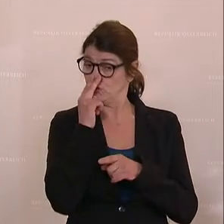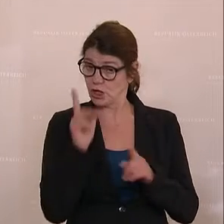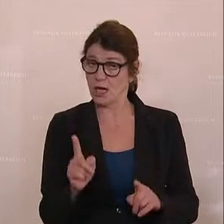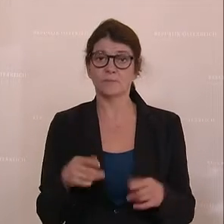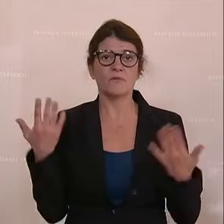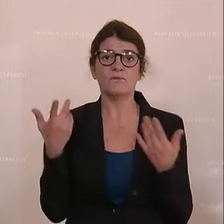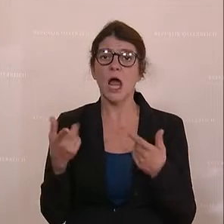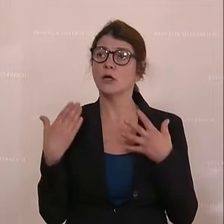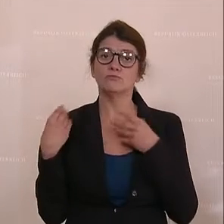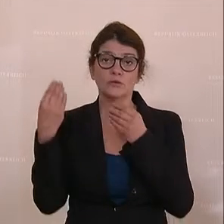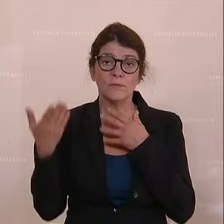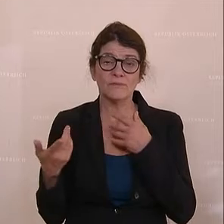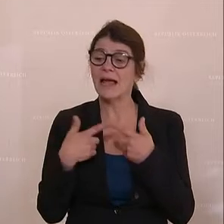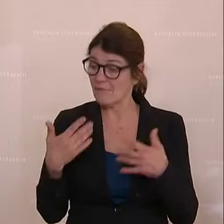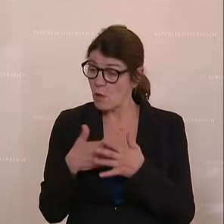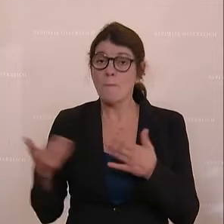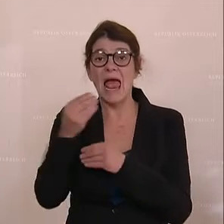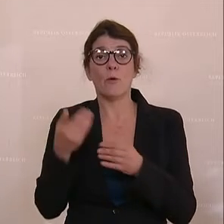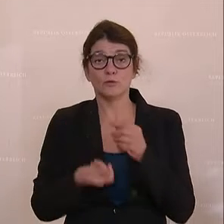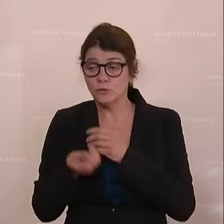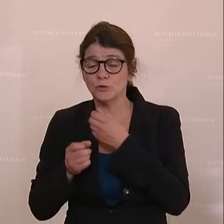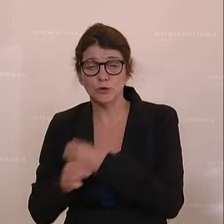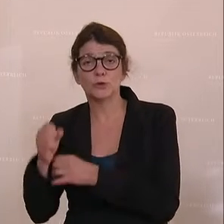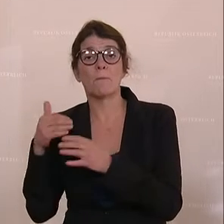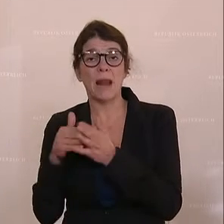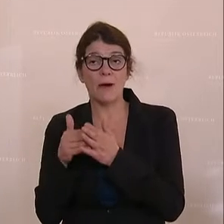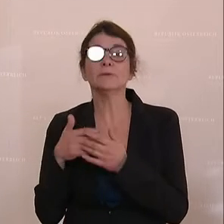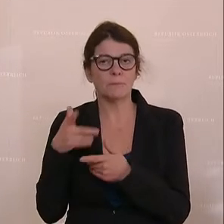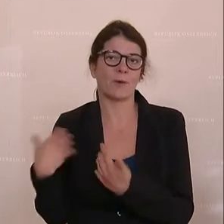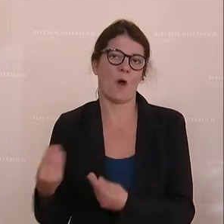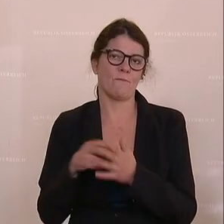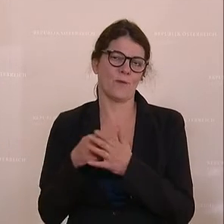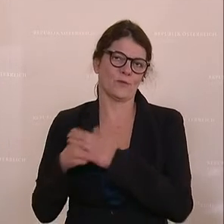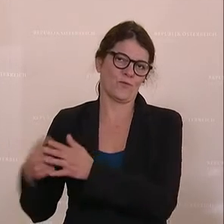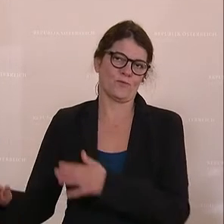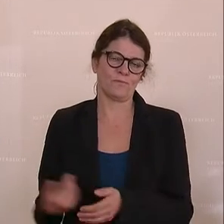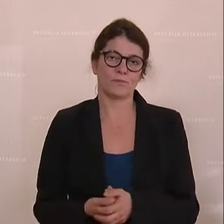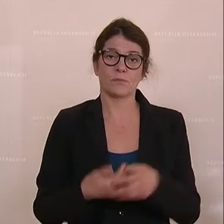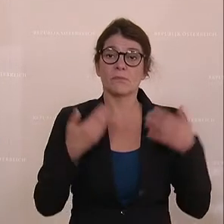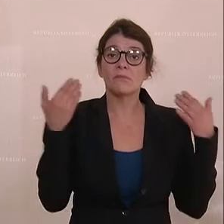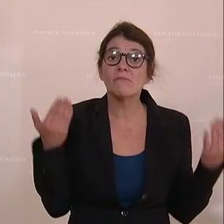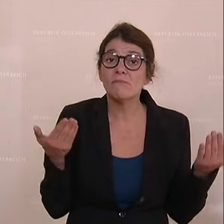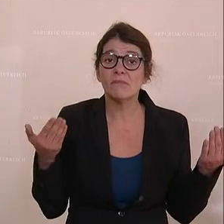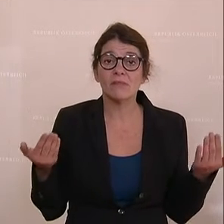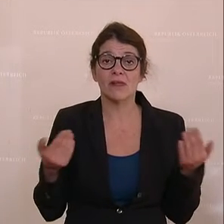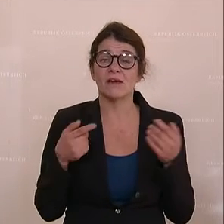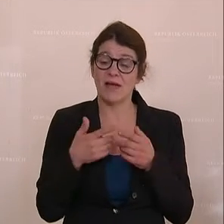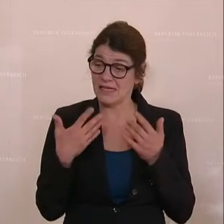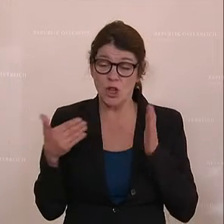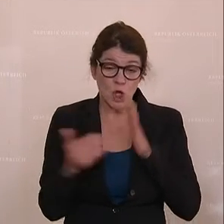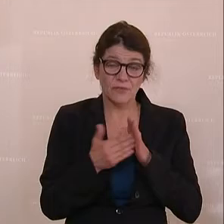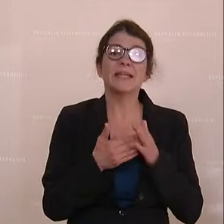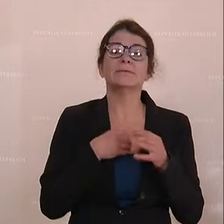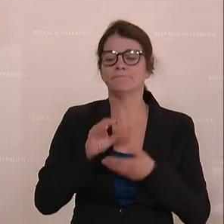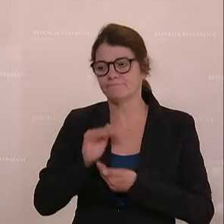die, die darüber hinaus Unterstützung brauchen, diese auch bekommen. Das Notwendige zur Verfügung stellen.